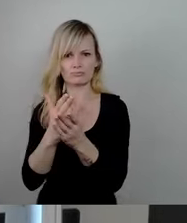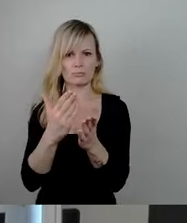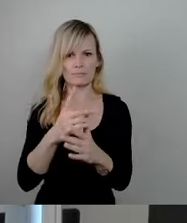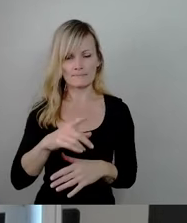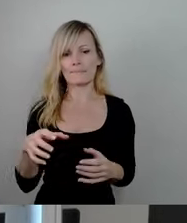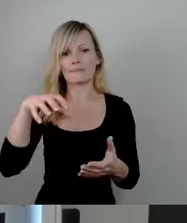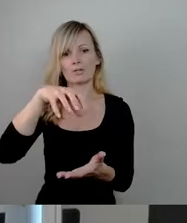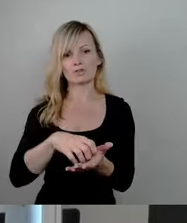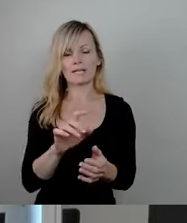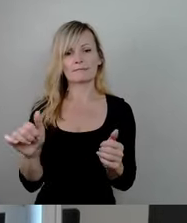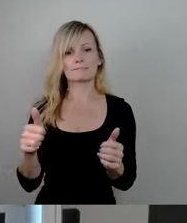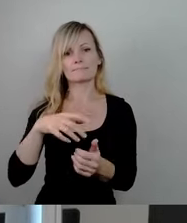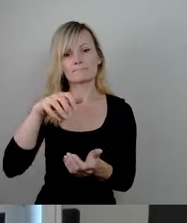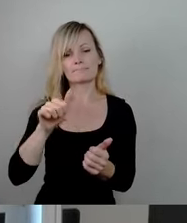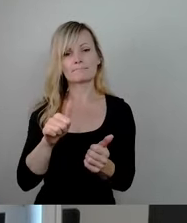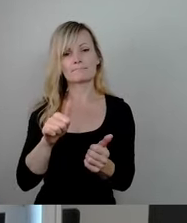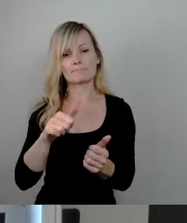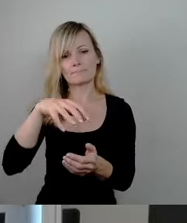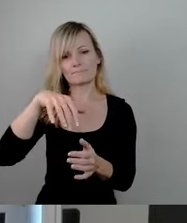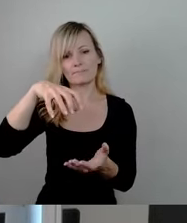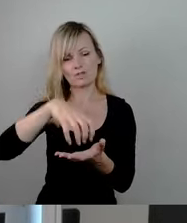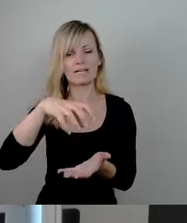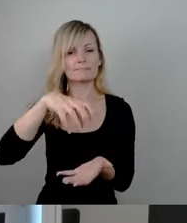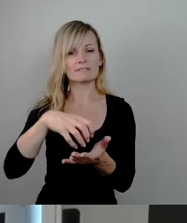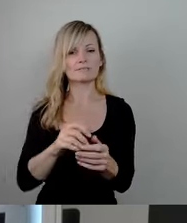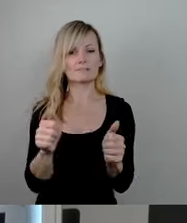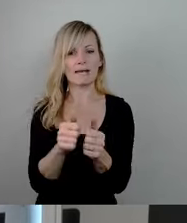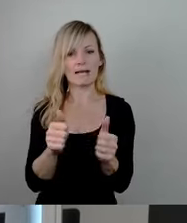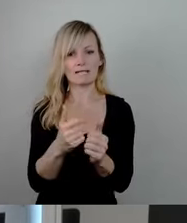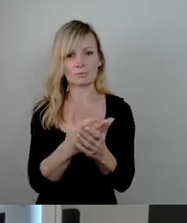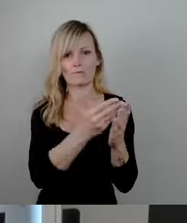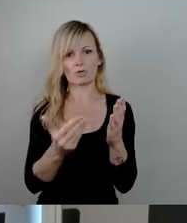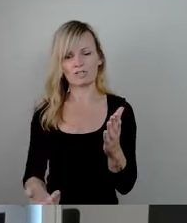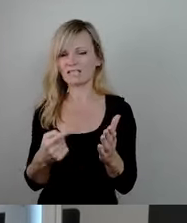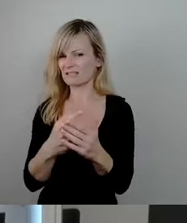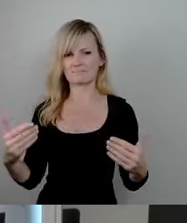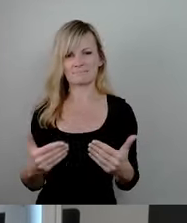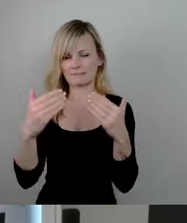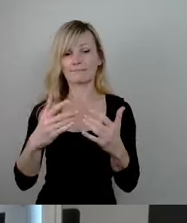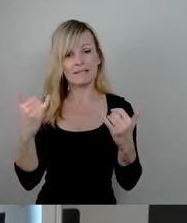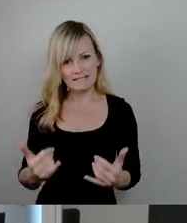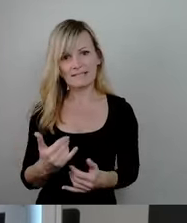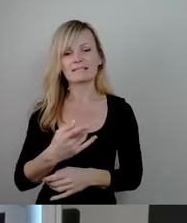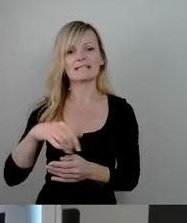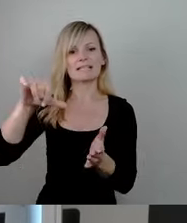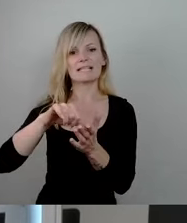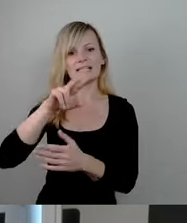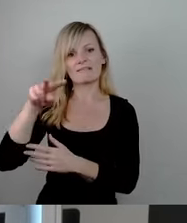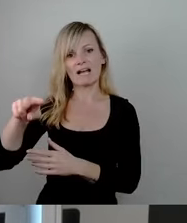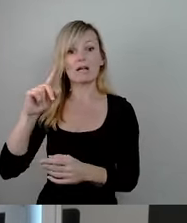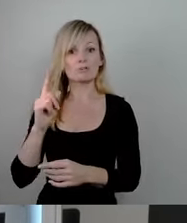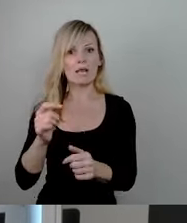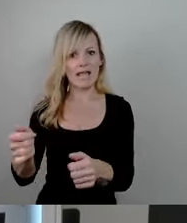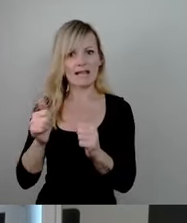Neustadt so vorgestellt. Und auch das ist kontraproduktiv. Nun soll es die Einrichtung einer City-Wache richten. Vor